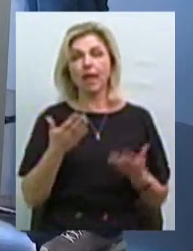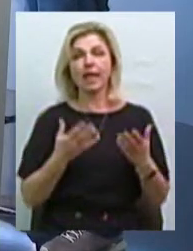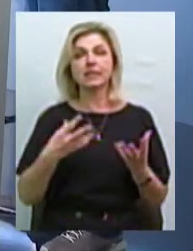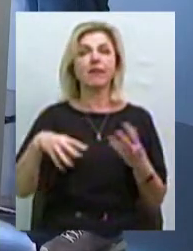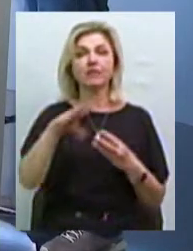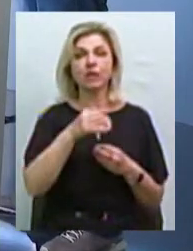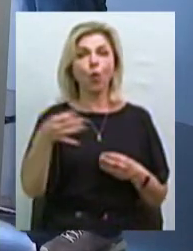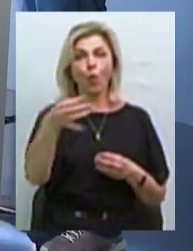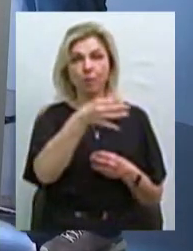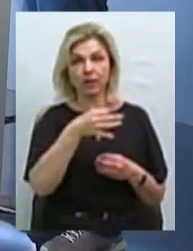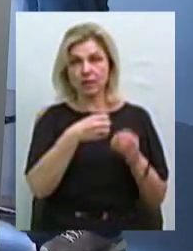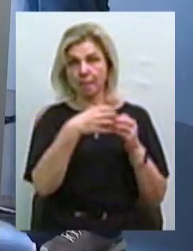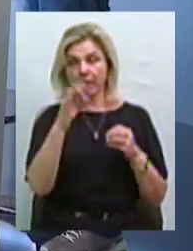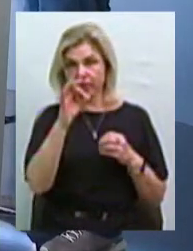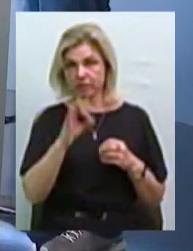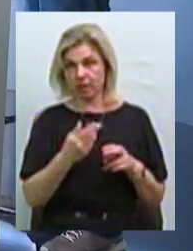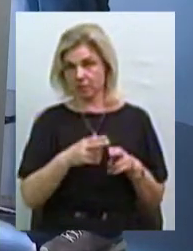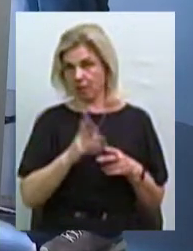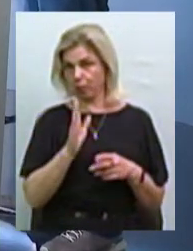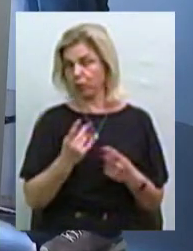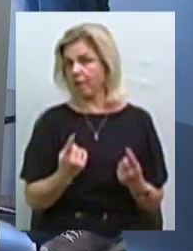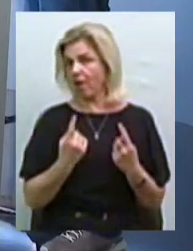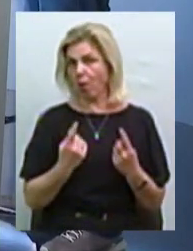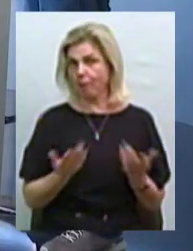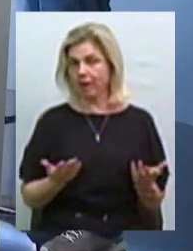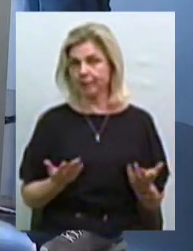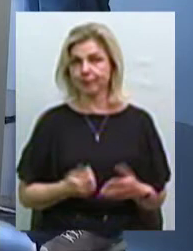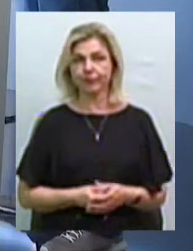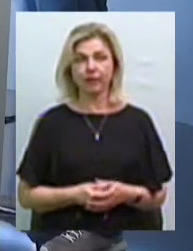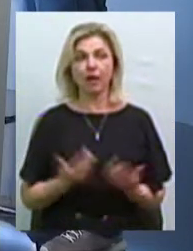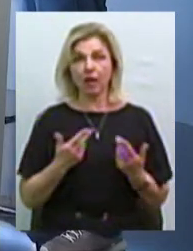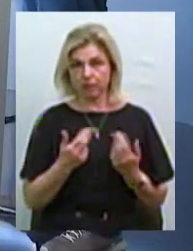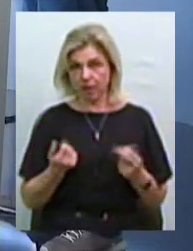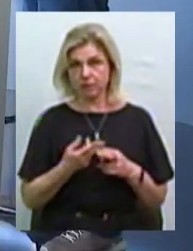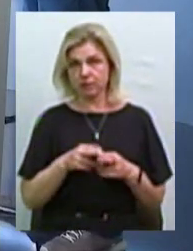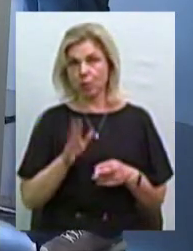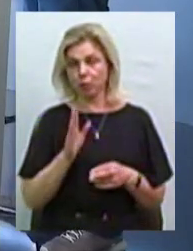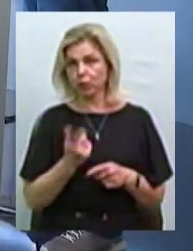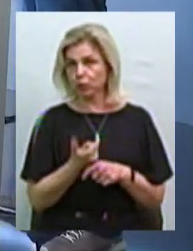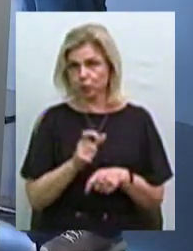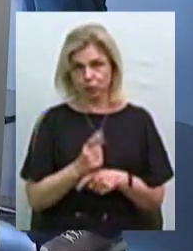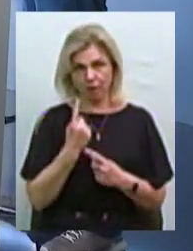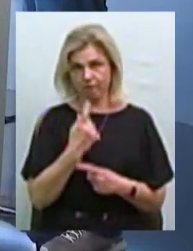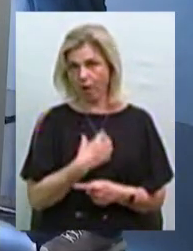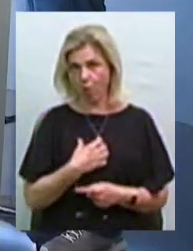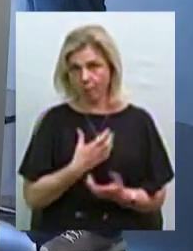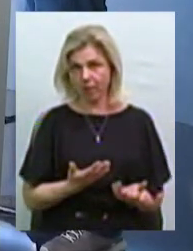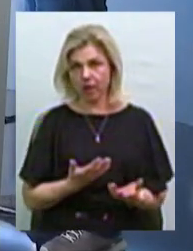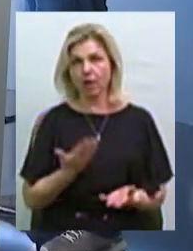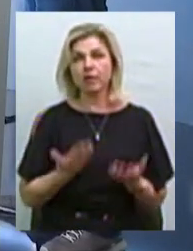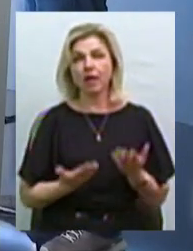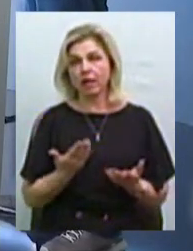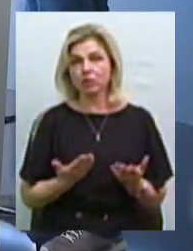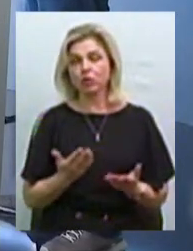15%, то це буде вагомо. Звісно, що це буде дуже вагомо. Особливо, якщо